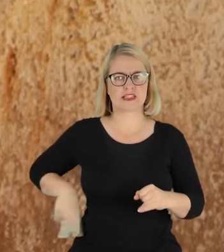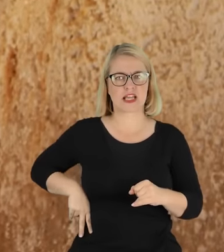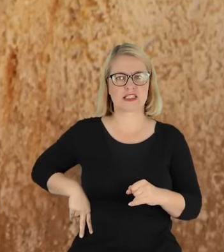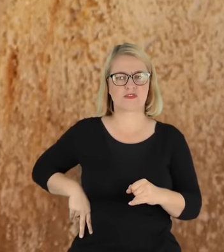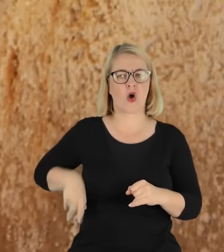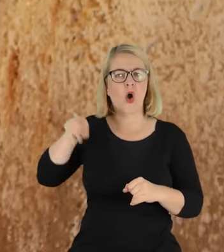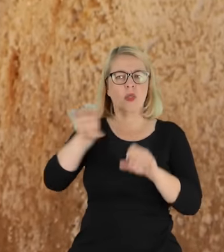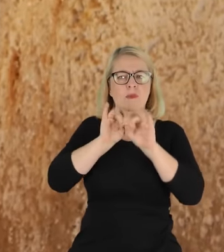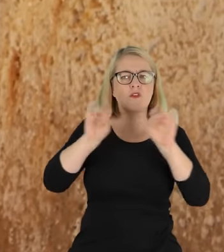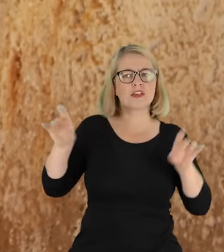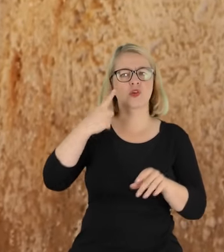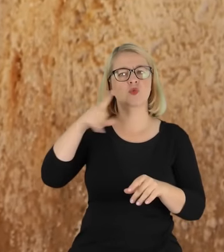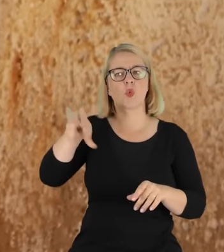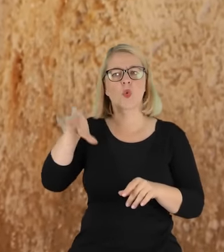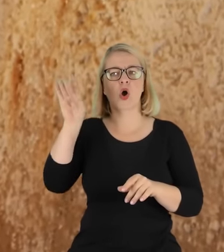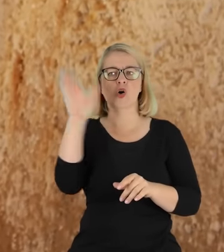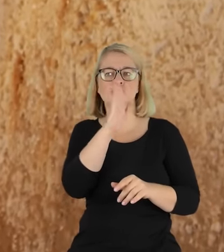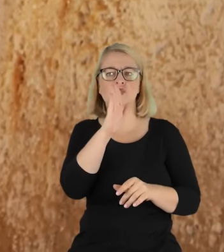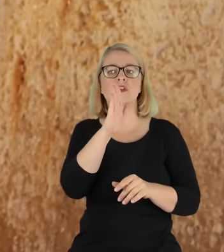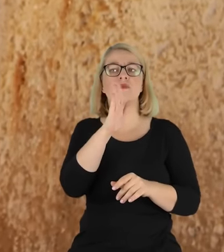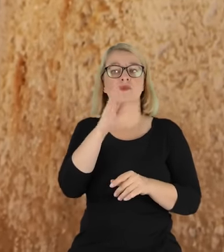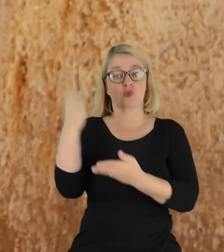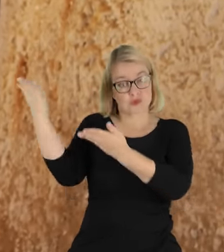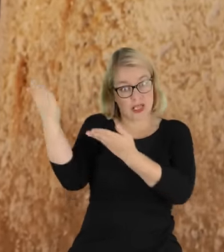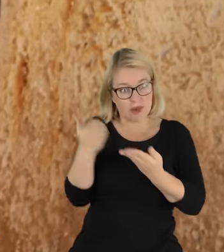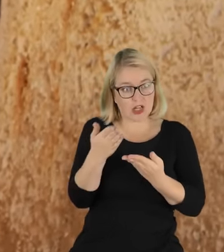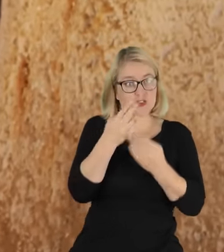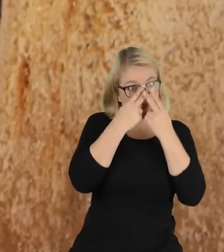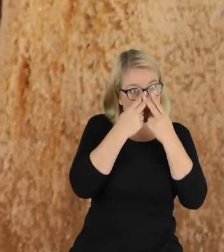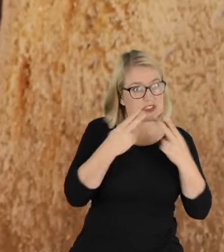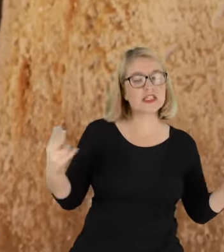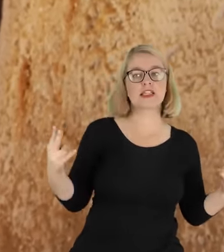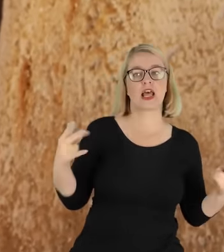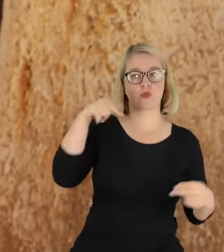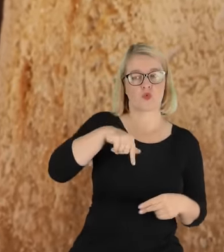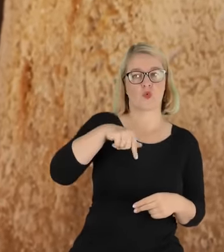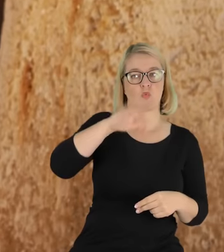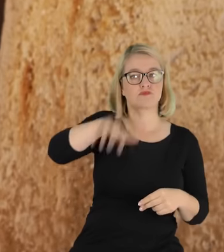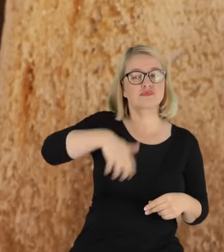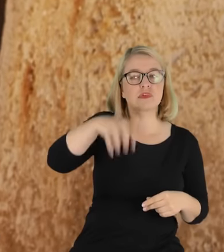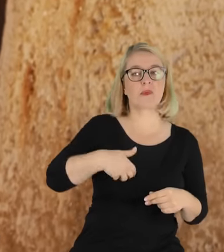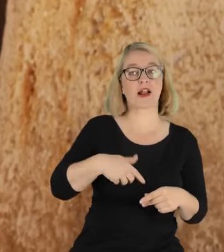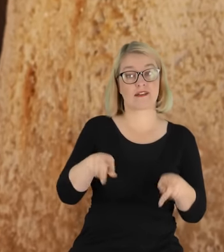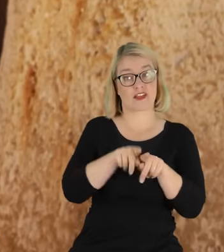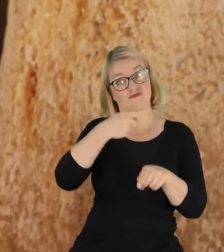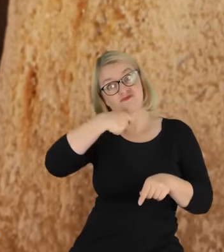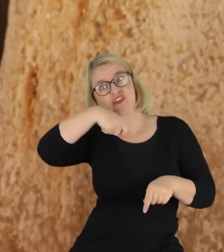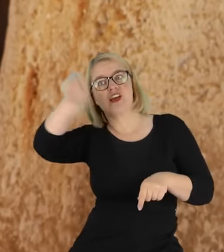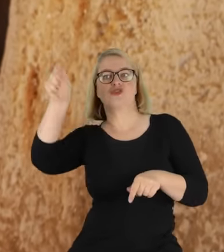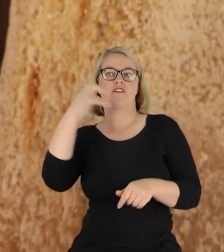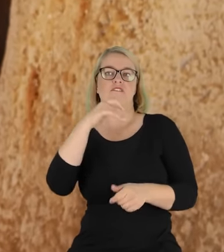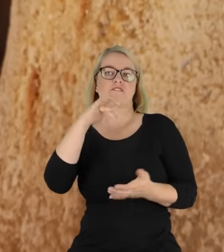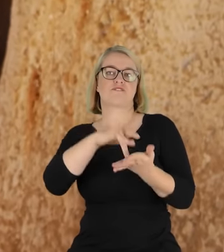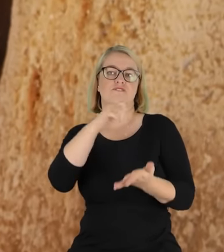wizytował ich tutaj, gościł ich w podziemiach, ale również wizytował, był u nich w Warszawie, w ministerstwach, prawda?